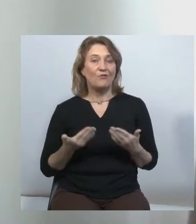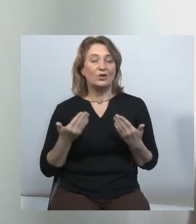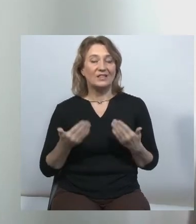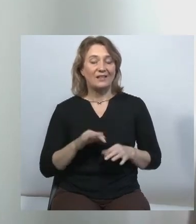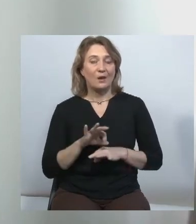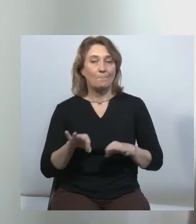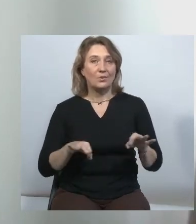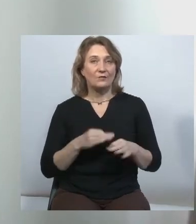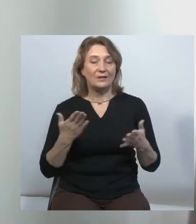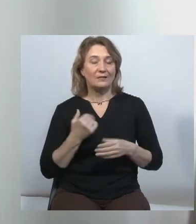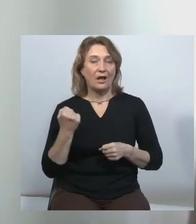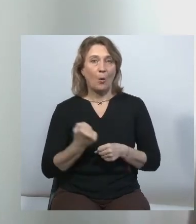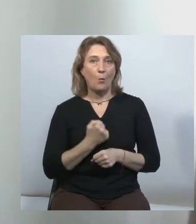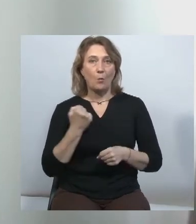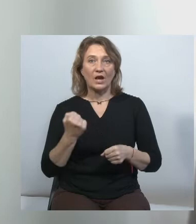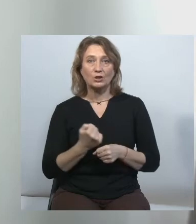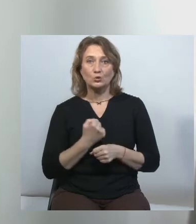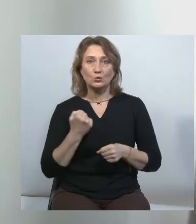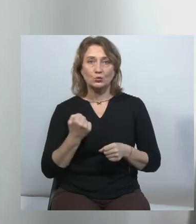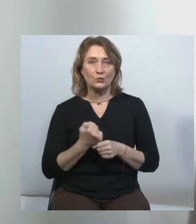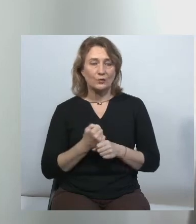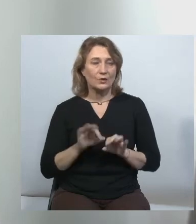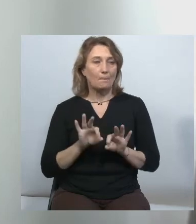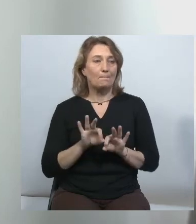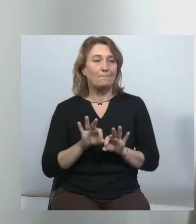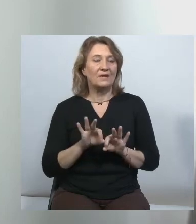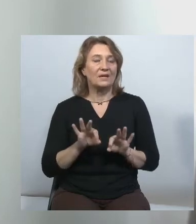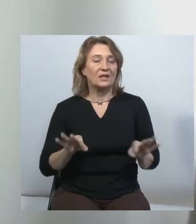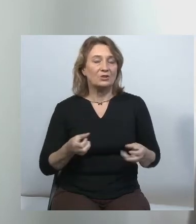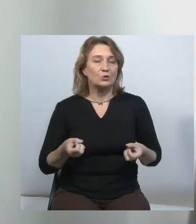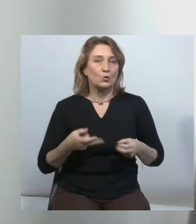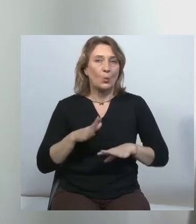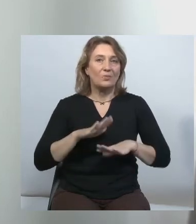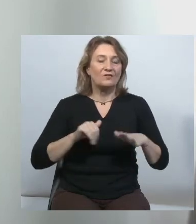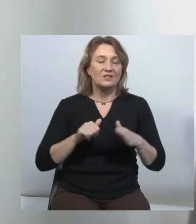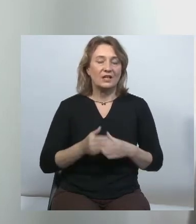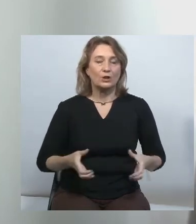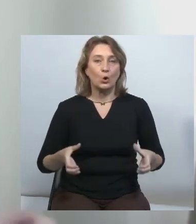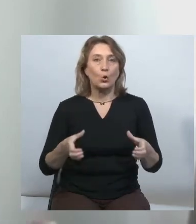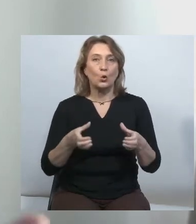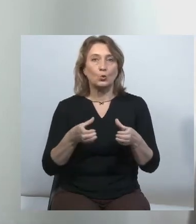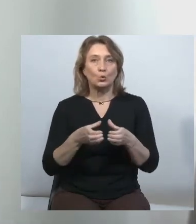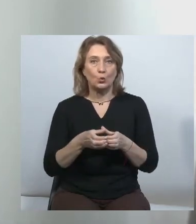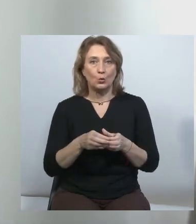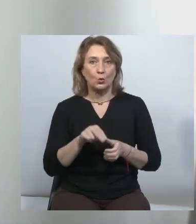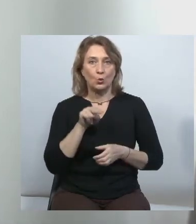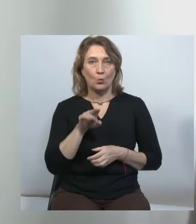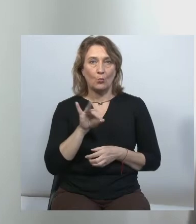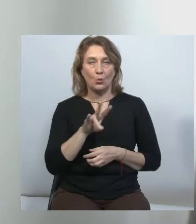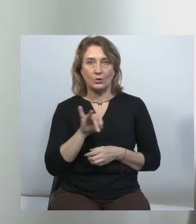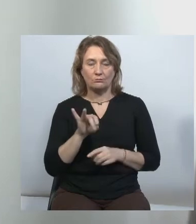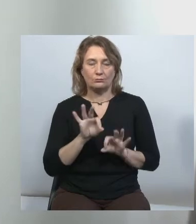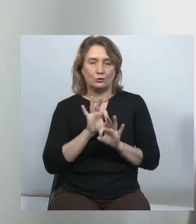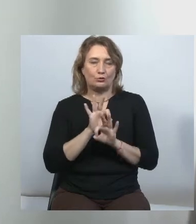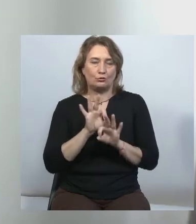який опрацьовувався звитяжно, прекрасною професіональною групою чудових